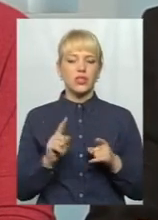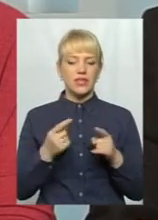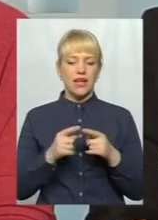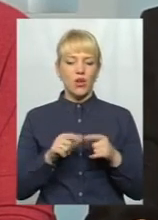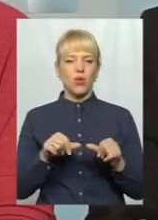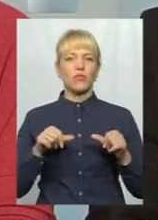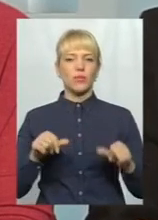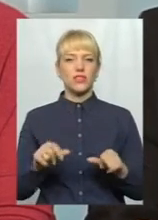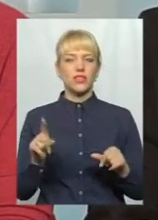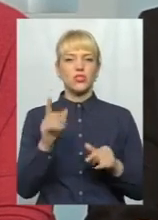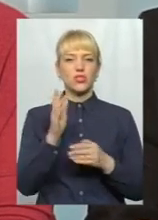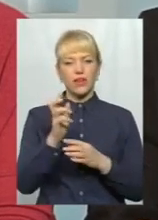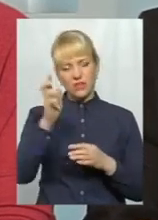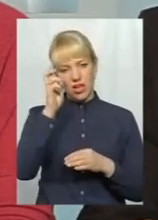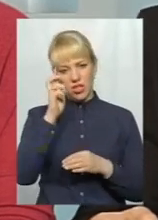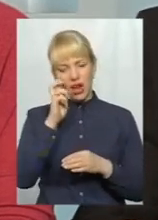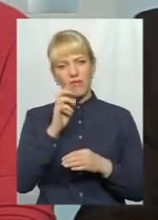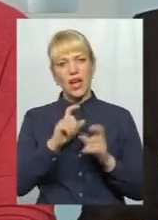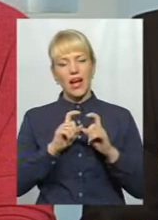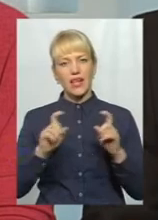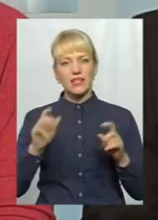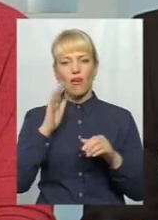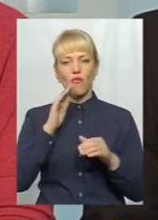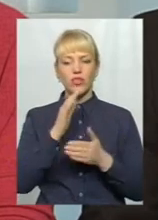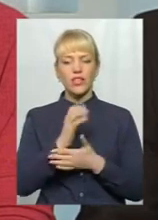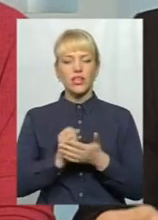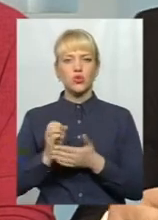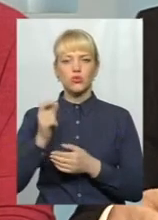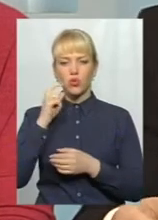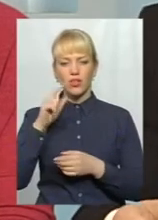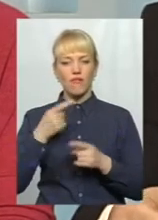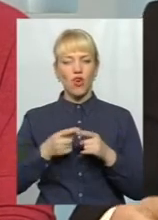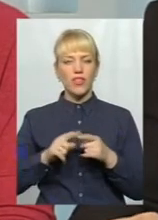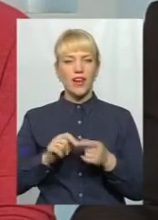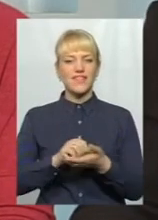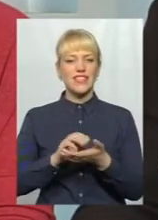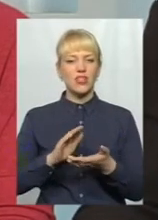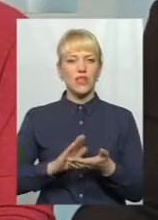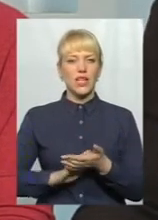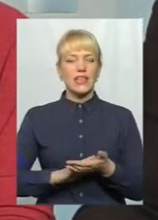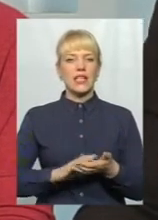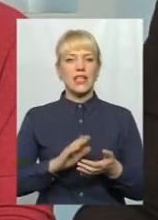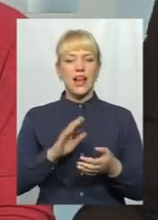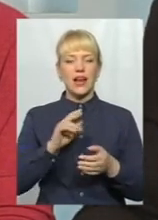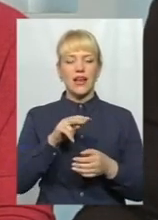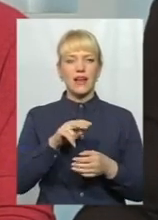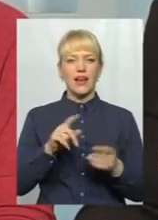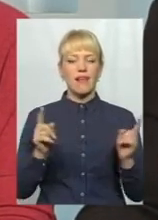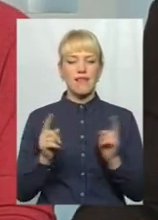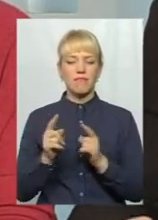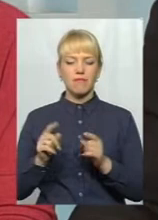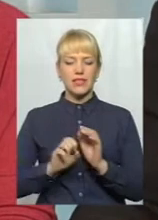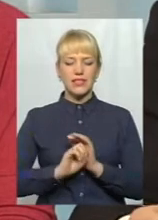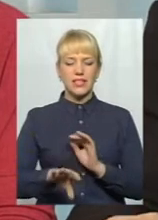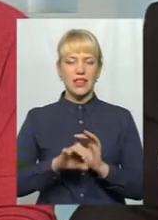агентстві водних ресурсів України, вона давно встановила межі і ліміт скидання води на Дністровський ГЕС.